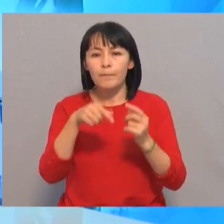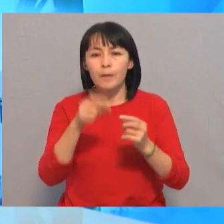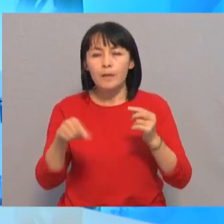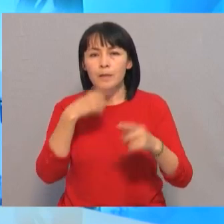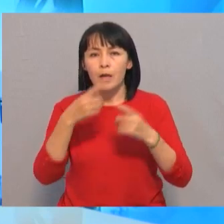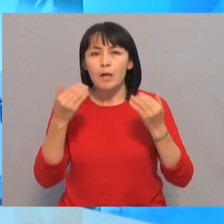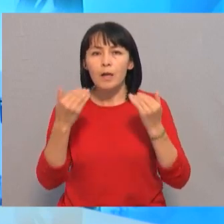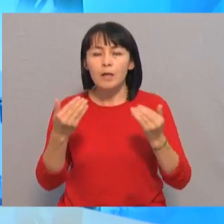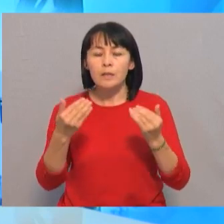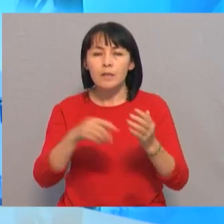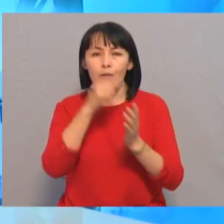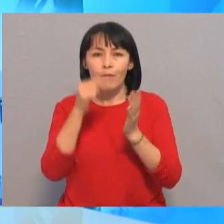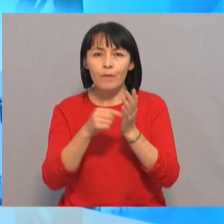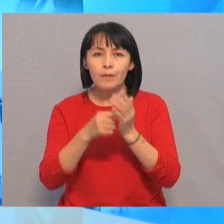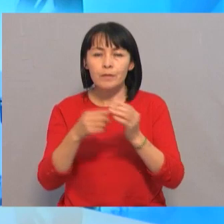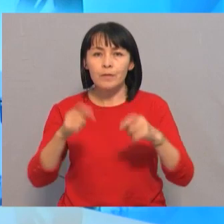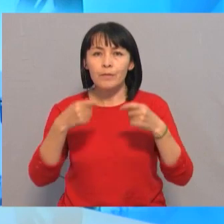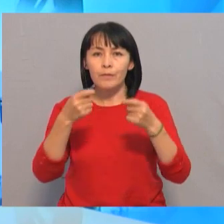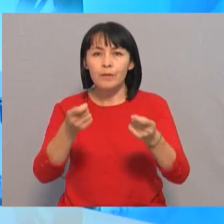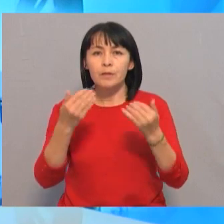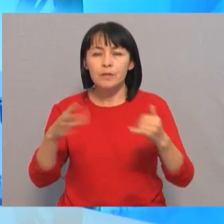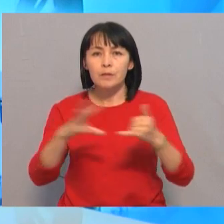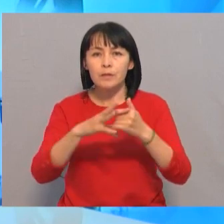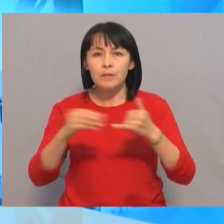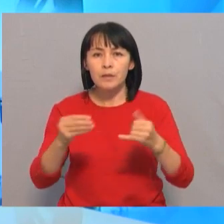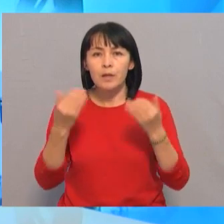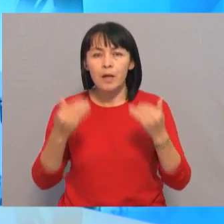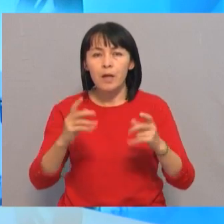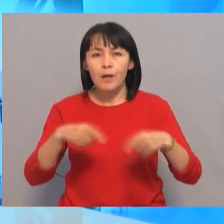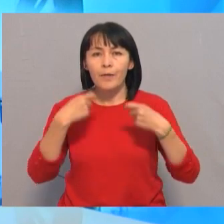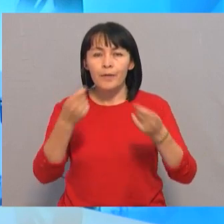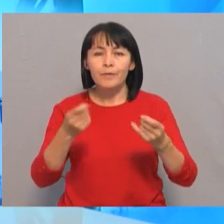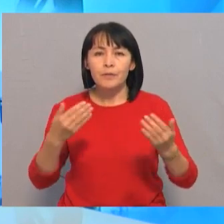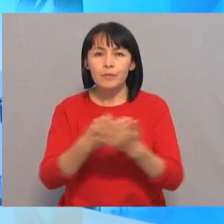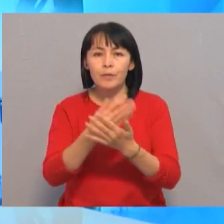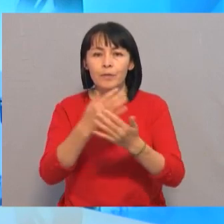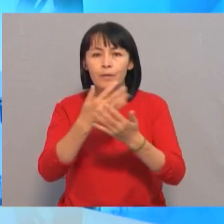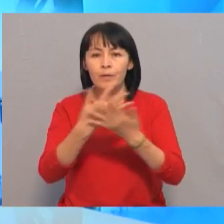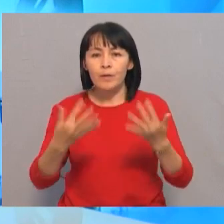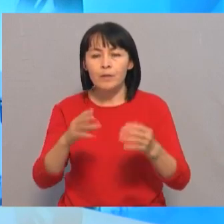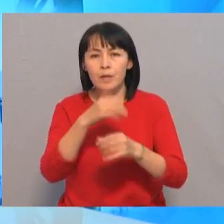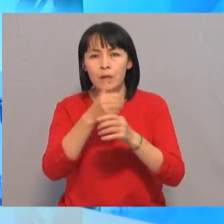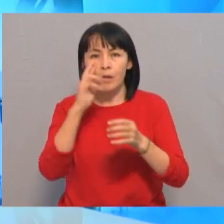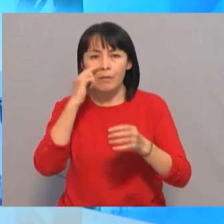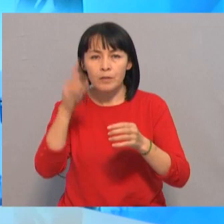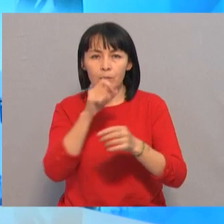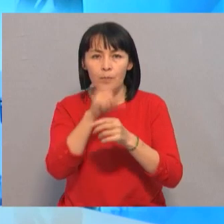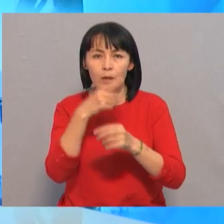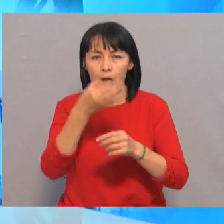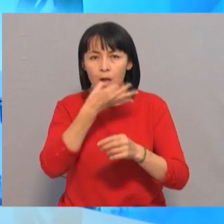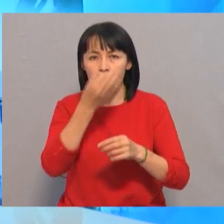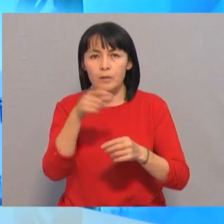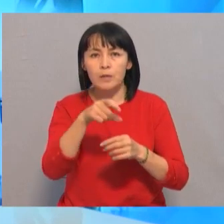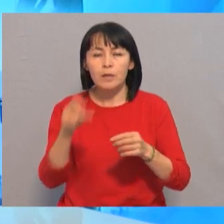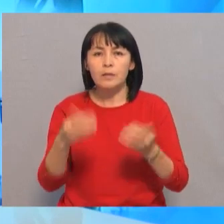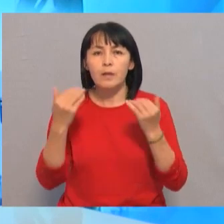озвучили ряд актуальных вопросов по возврату земельных участков и обеспечиванию инфраструктуры. Глава Шимкента поручил ответственным